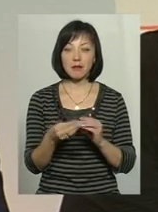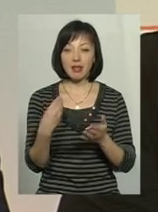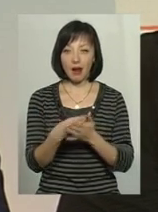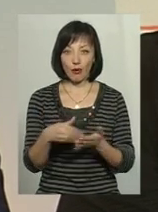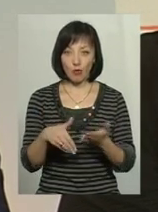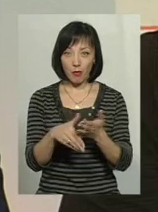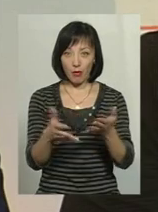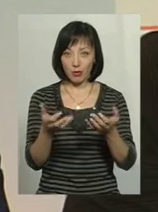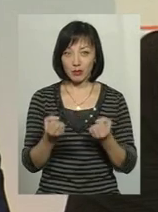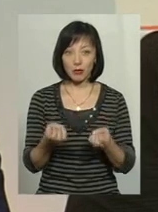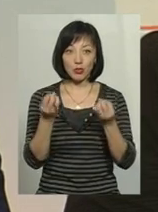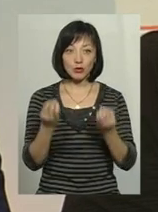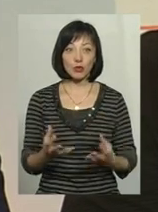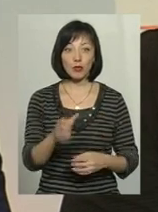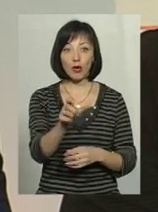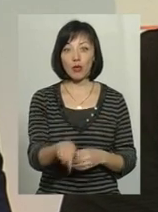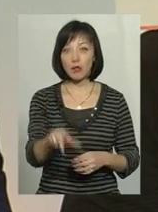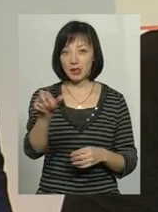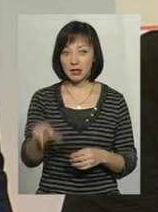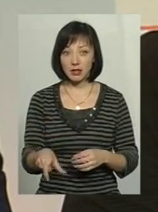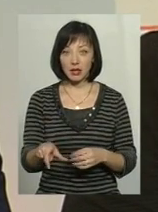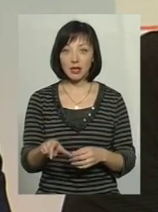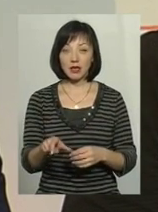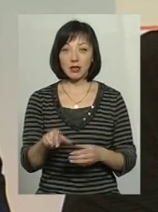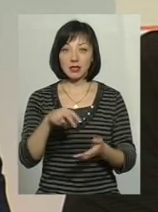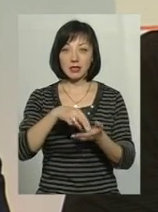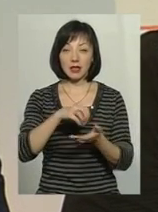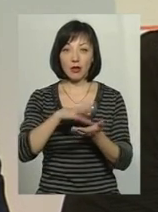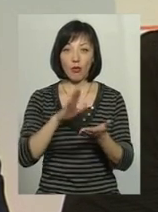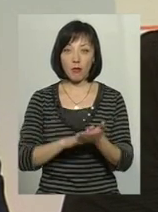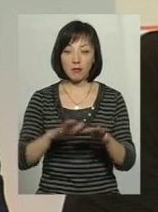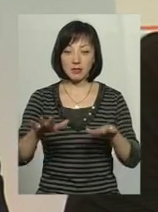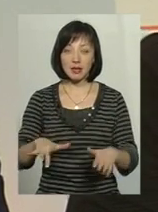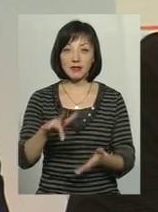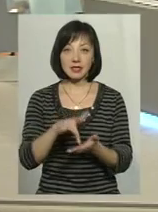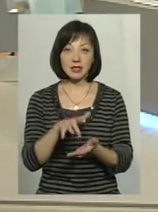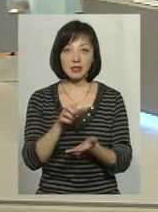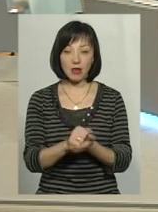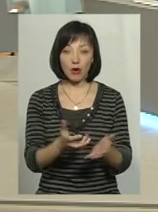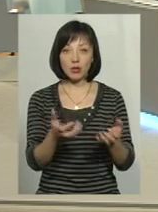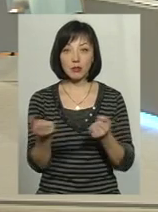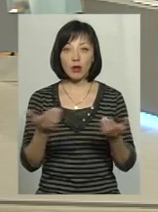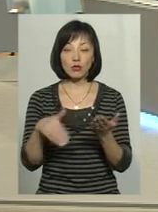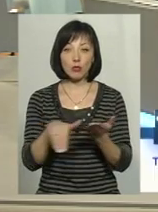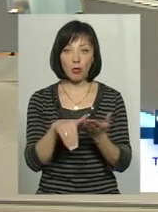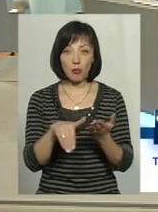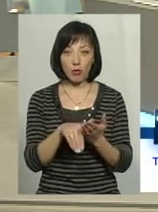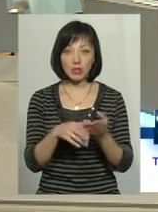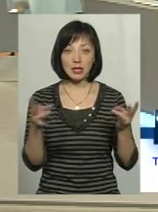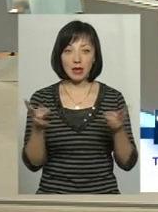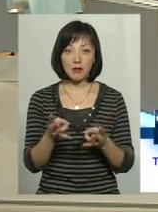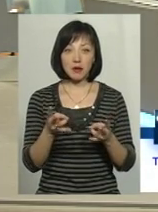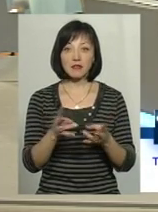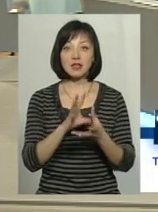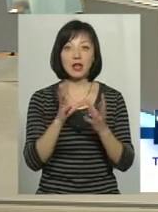як це, тому що простому пересічному громадянину стати на облік місцевий центр зайнятості, щоб отримувати якусь допомогу. Йому треба, щоб